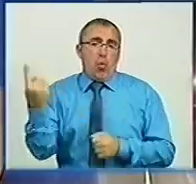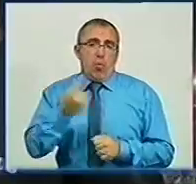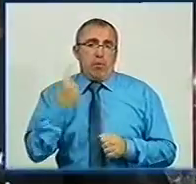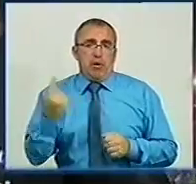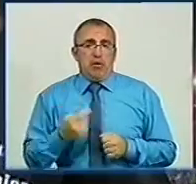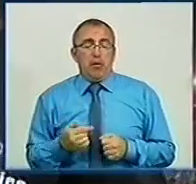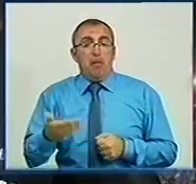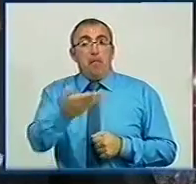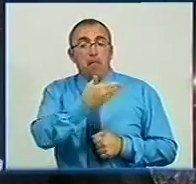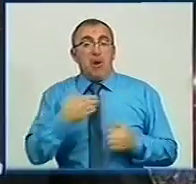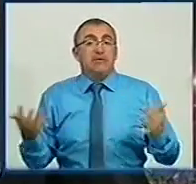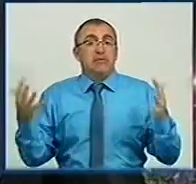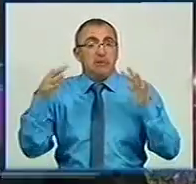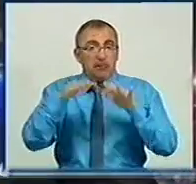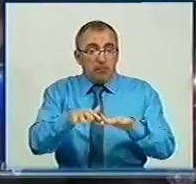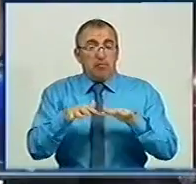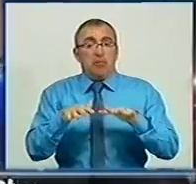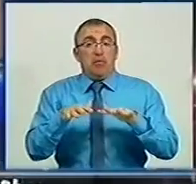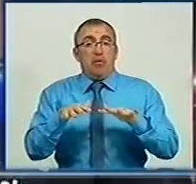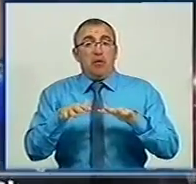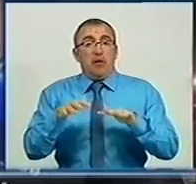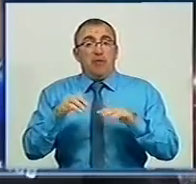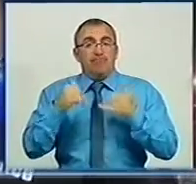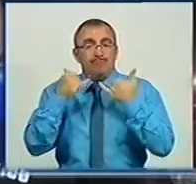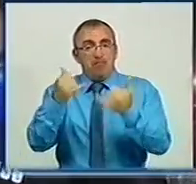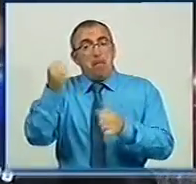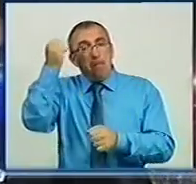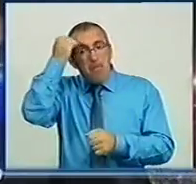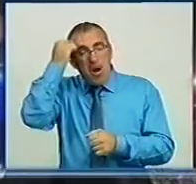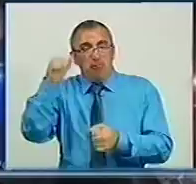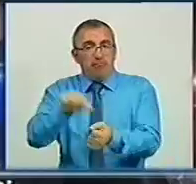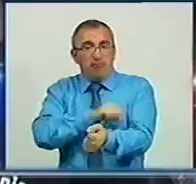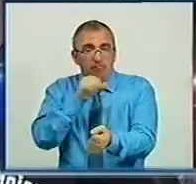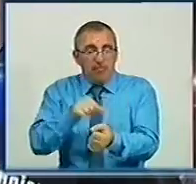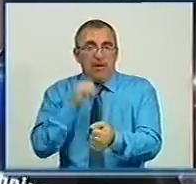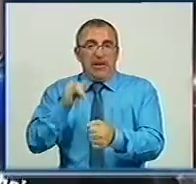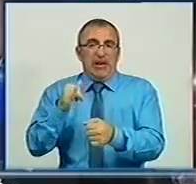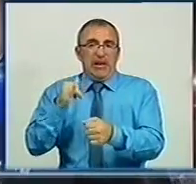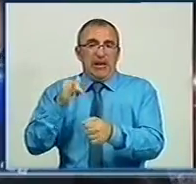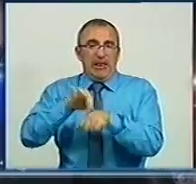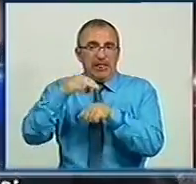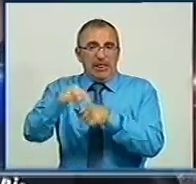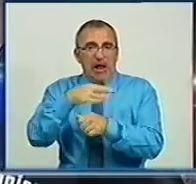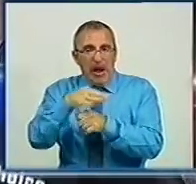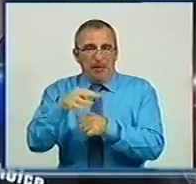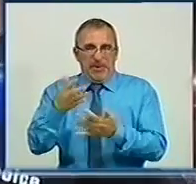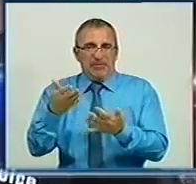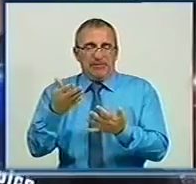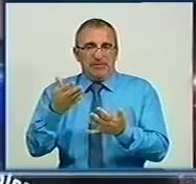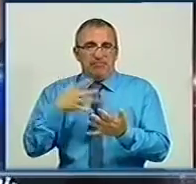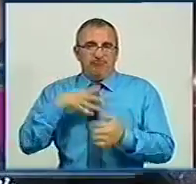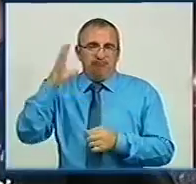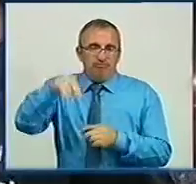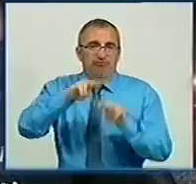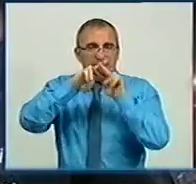Ми зібралися, щоб вшанувати пам'ять наркозалежних людей, які стали жертвами репресивної наркополітики, загинули в місцях